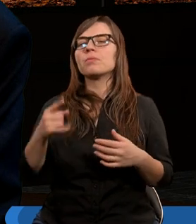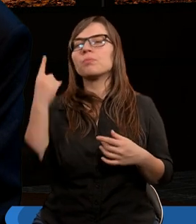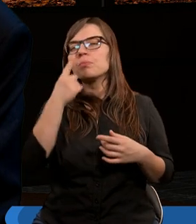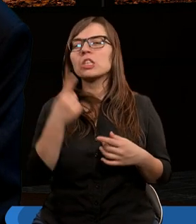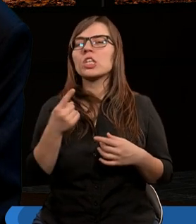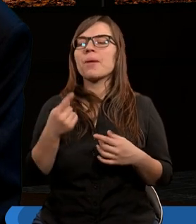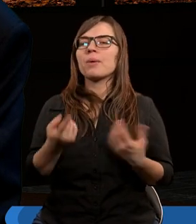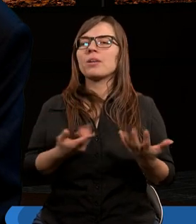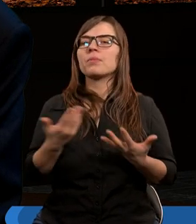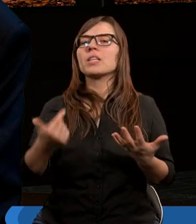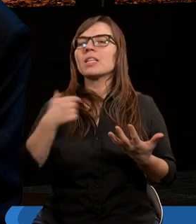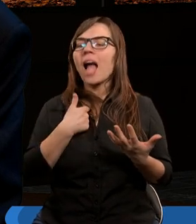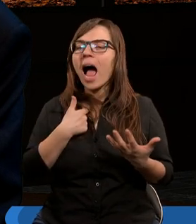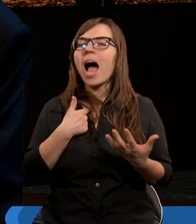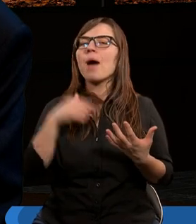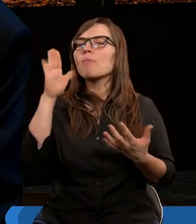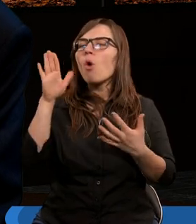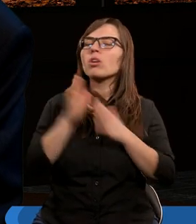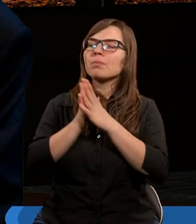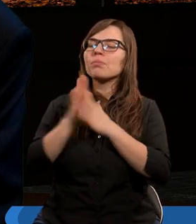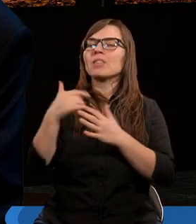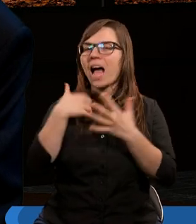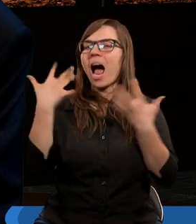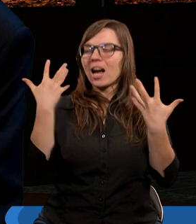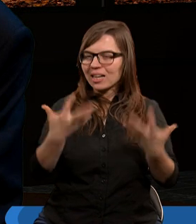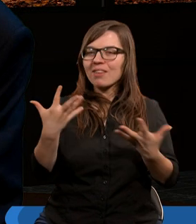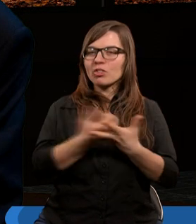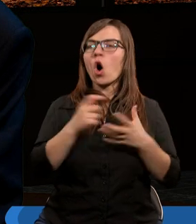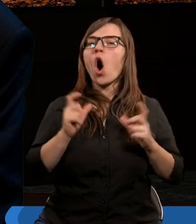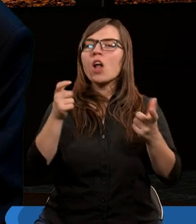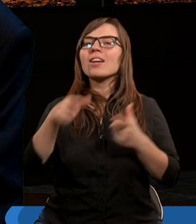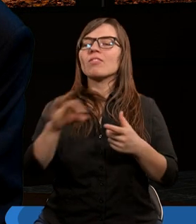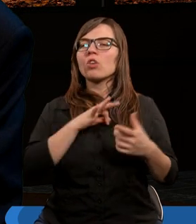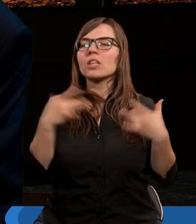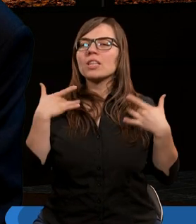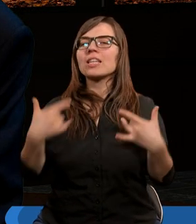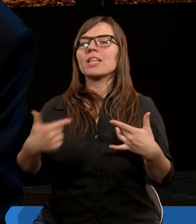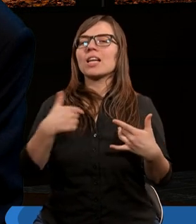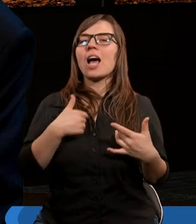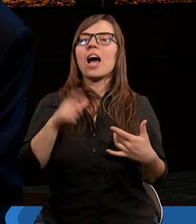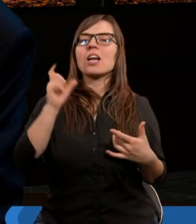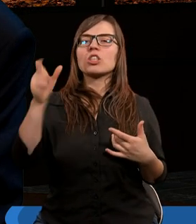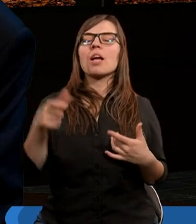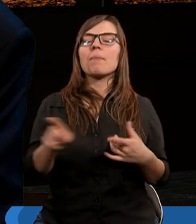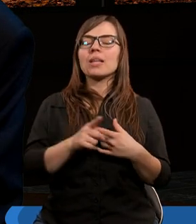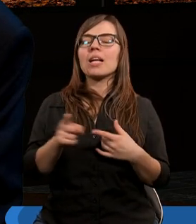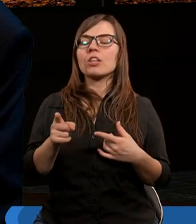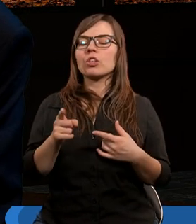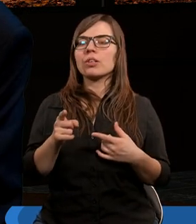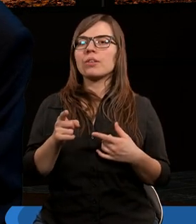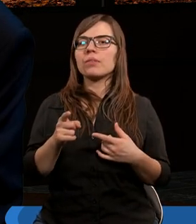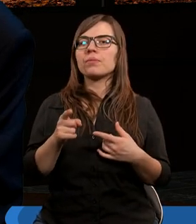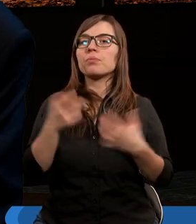mówi, dobrze, ja wezmę na siebie konsekwencje i ja będę to odbudowywał. Ja Ciebie też odbuduję.